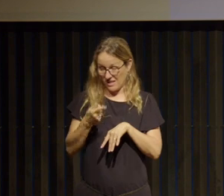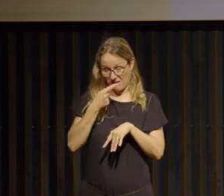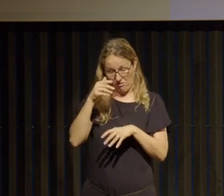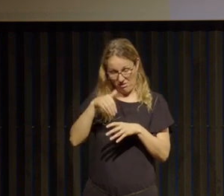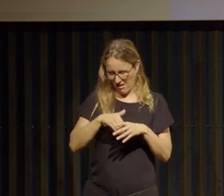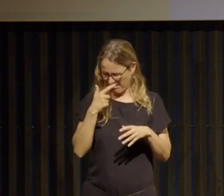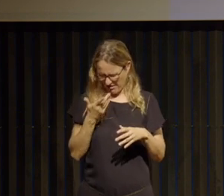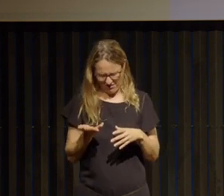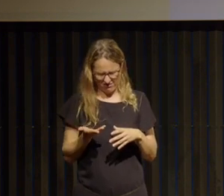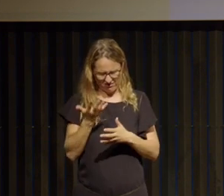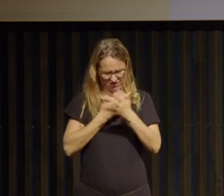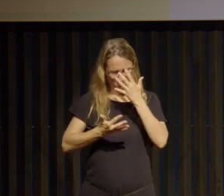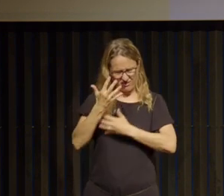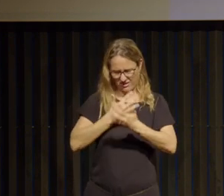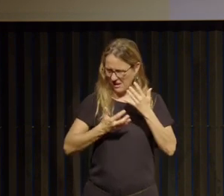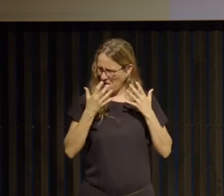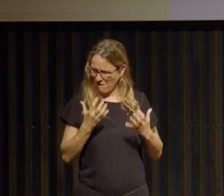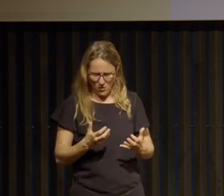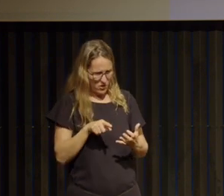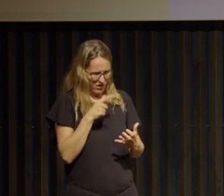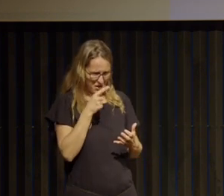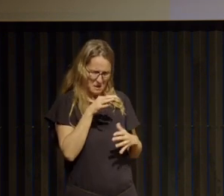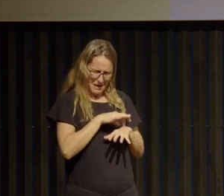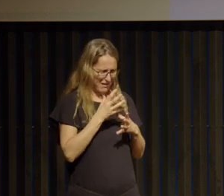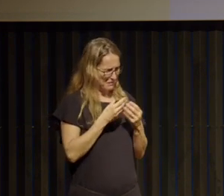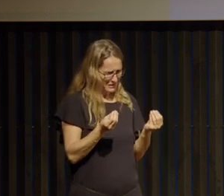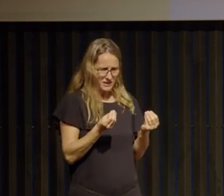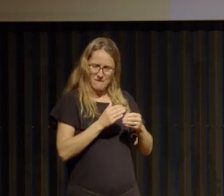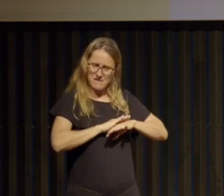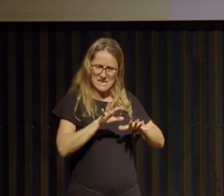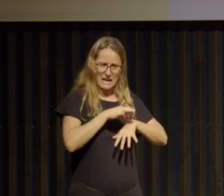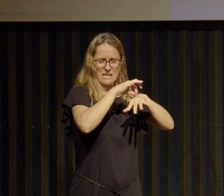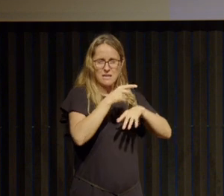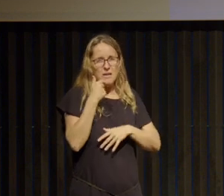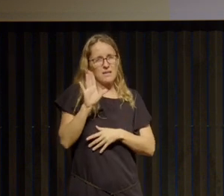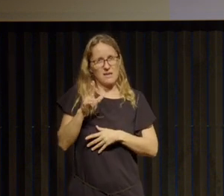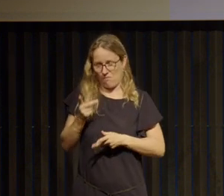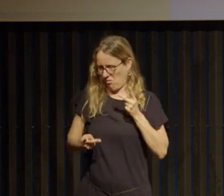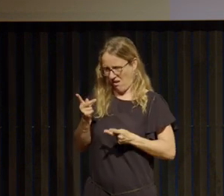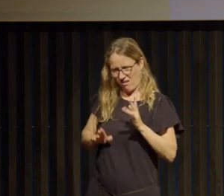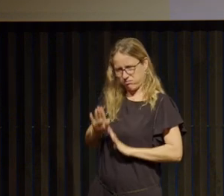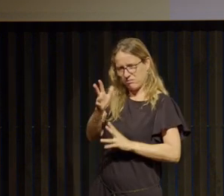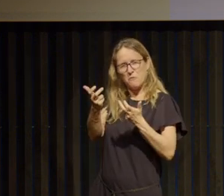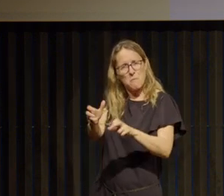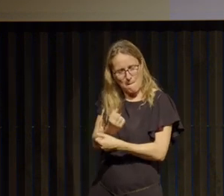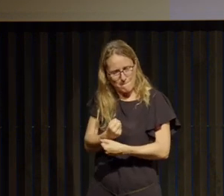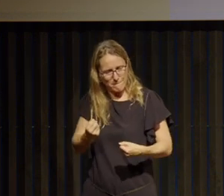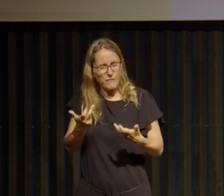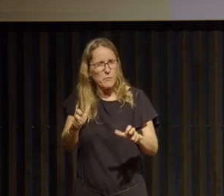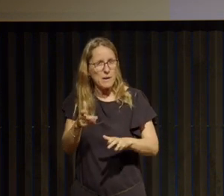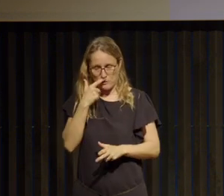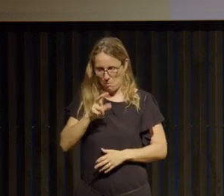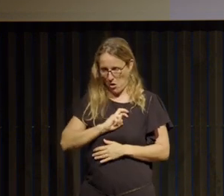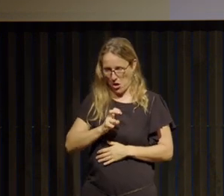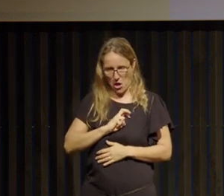c'est à dire qu'à la fois on veut guérir et on ne pas prendre du poids on a peur il y a beaucoup beaucoup de peur et donc c'est